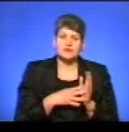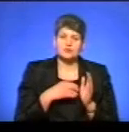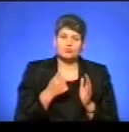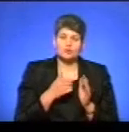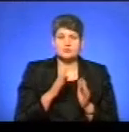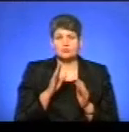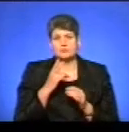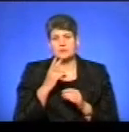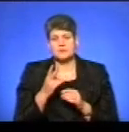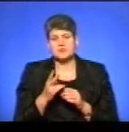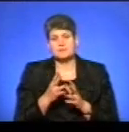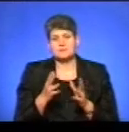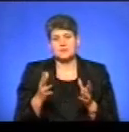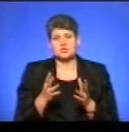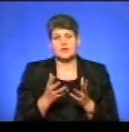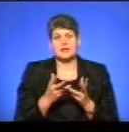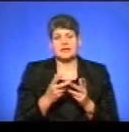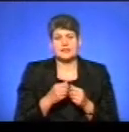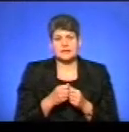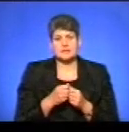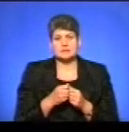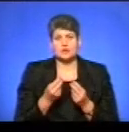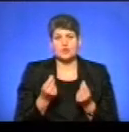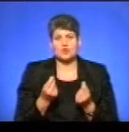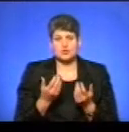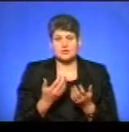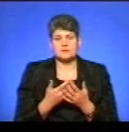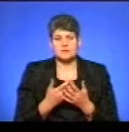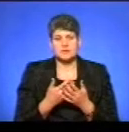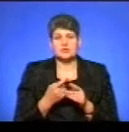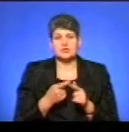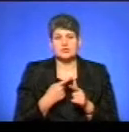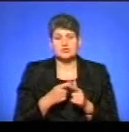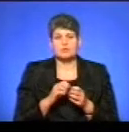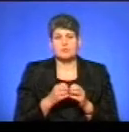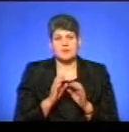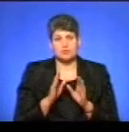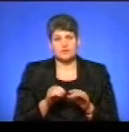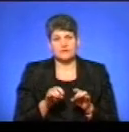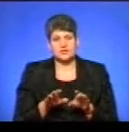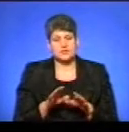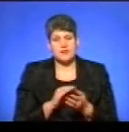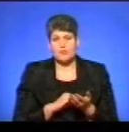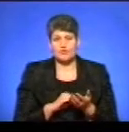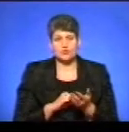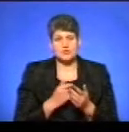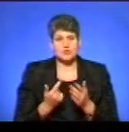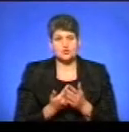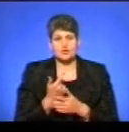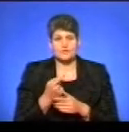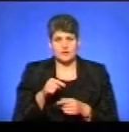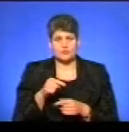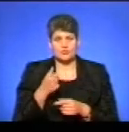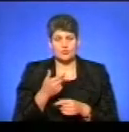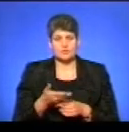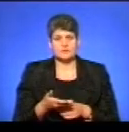передбачена більша кількість грошей, скажімо так, чи проблема буде вирішена, чи знову не повториться так, як було цього